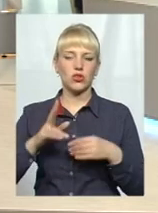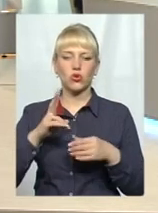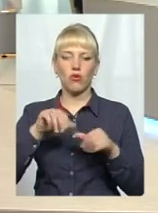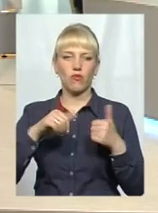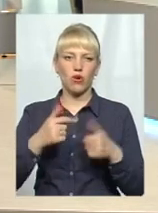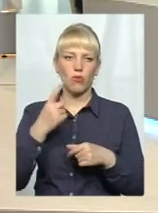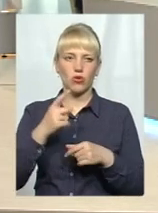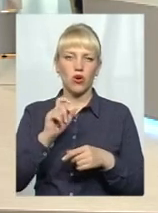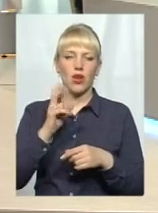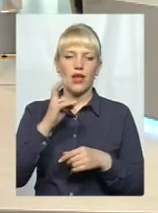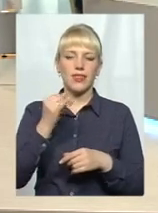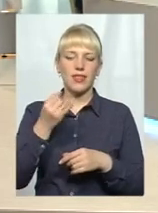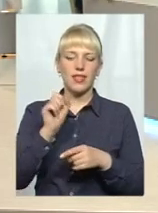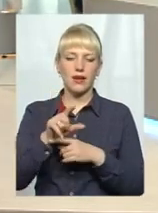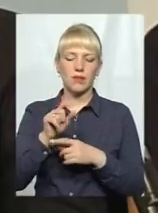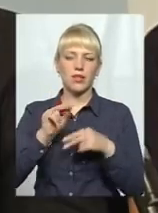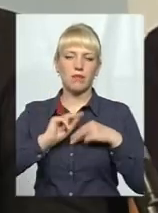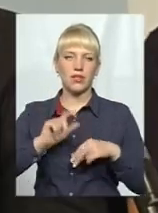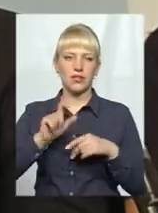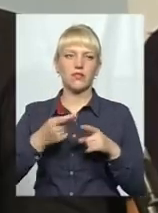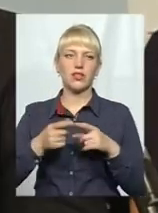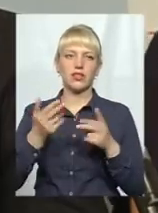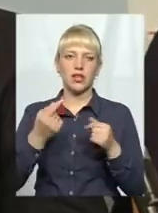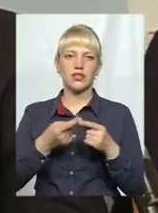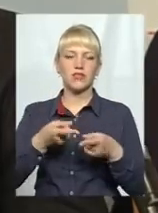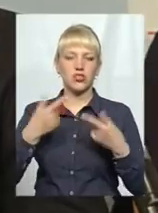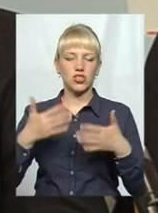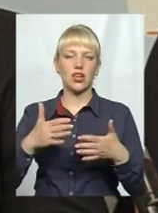найманого працівника. Тому це реальний результат.